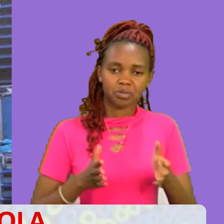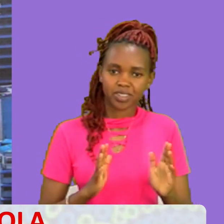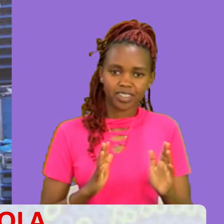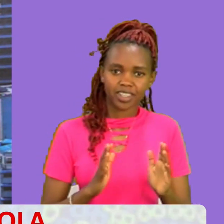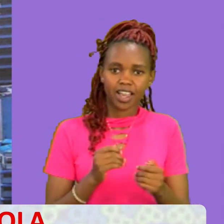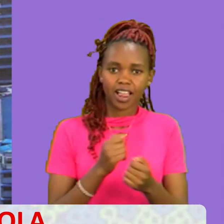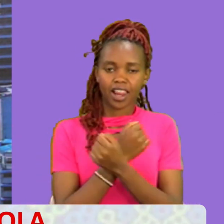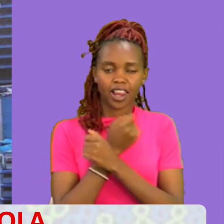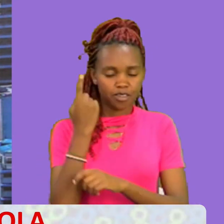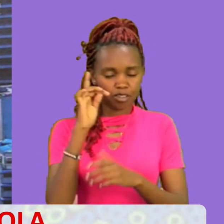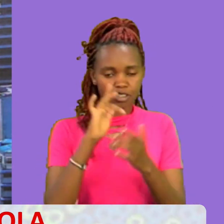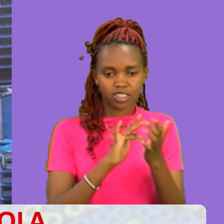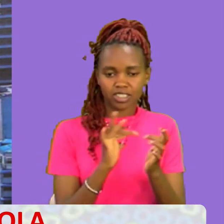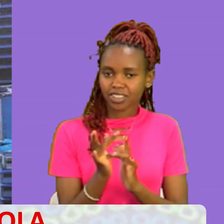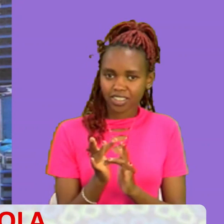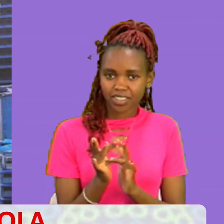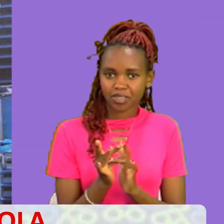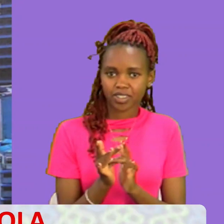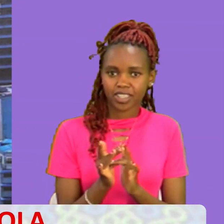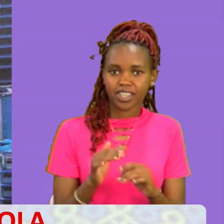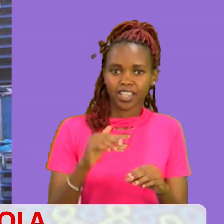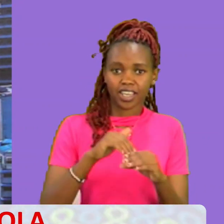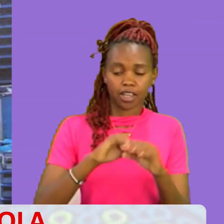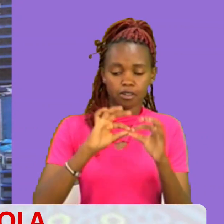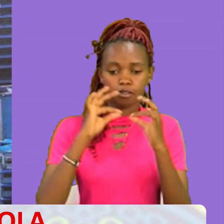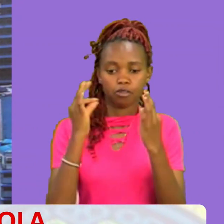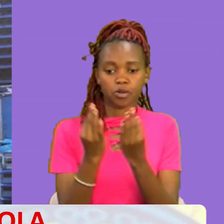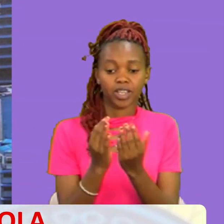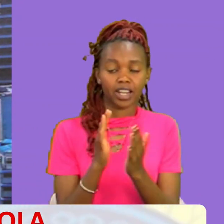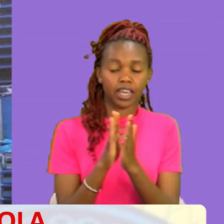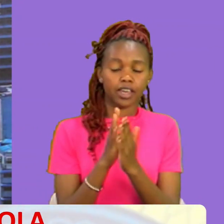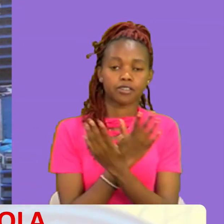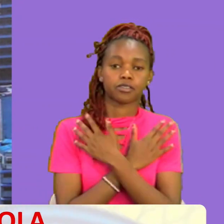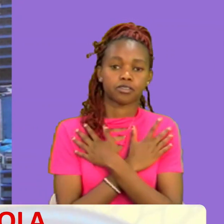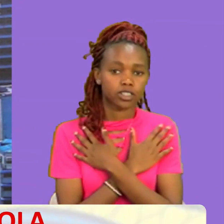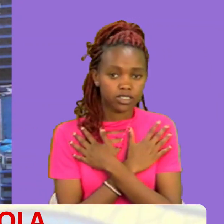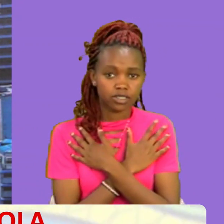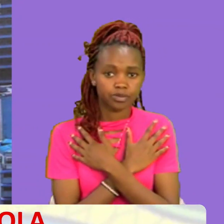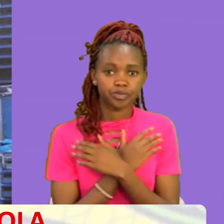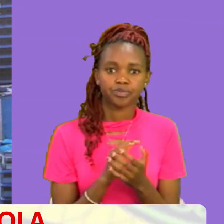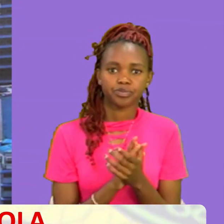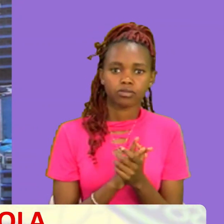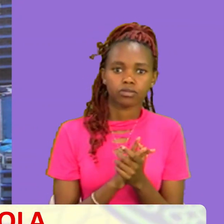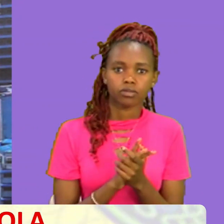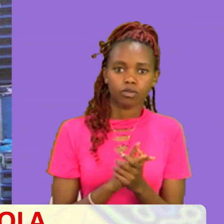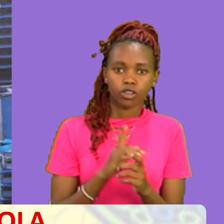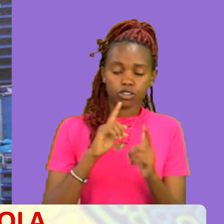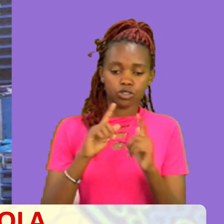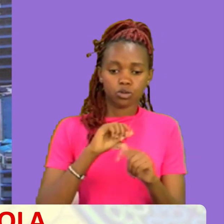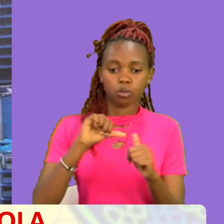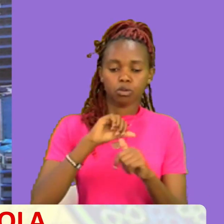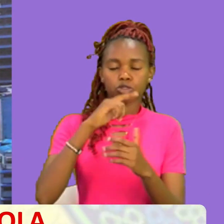upendo wa Yesu Kristo Na upendo katika jamii na familia zetu Zasa Jambu Ambayo nataka ni uzumuzia ni hili